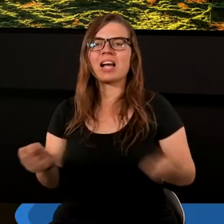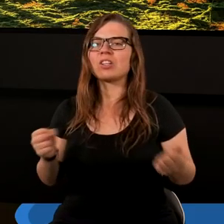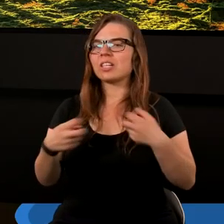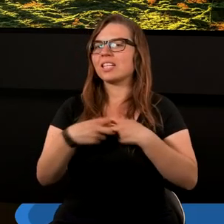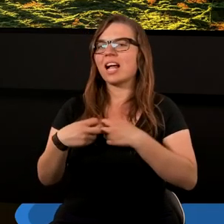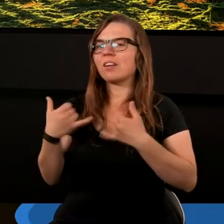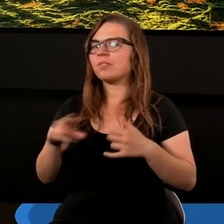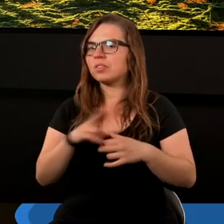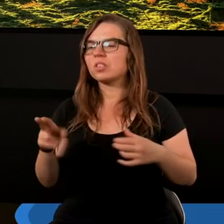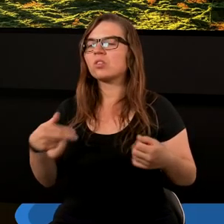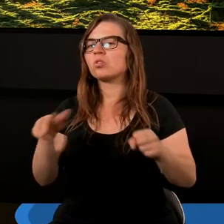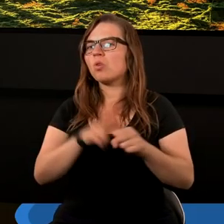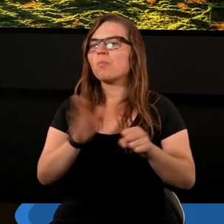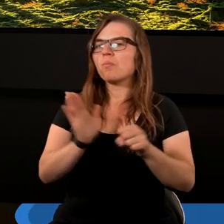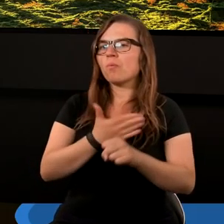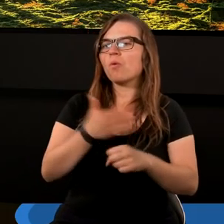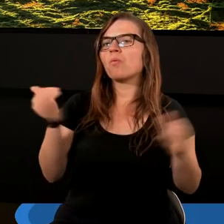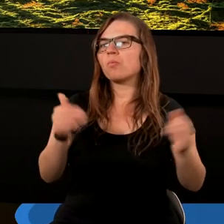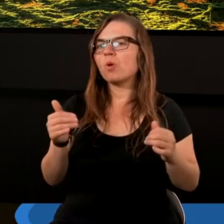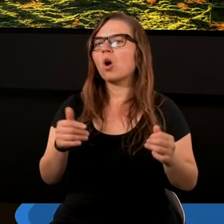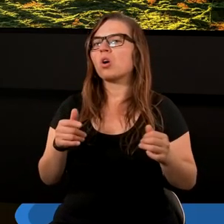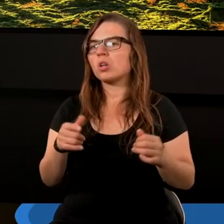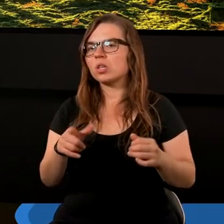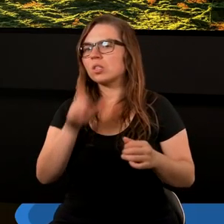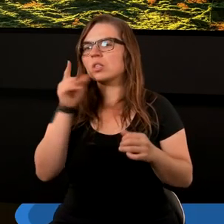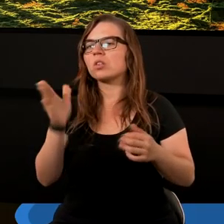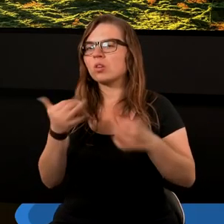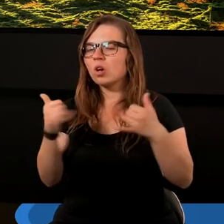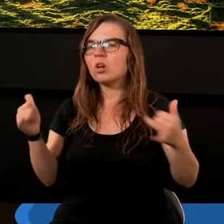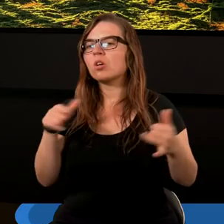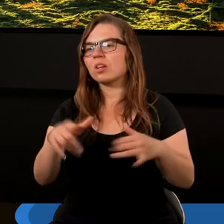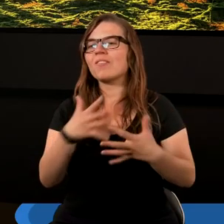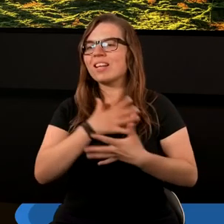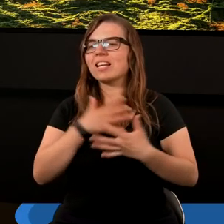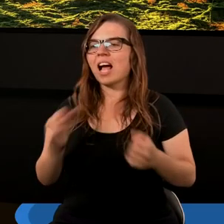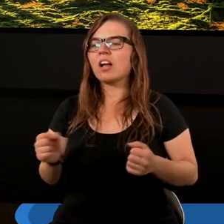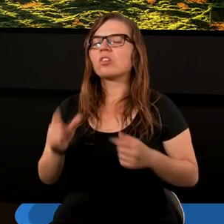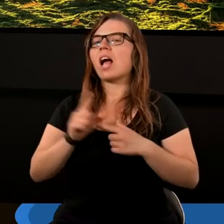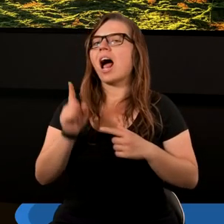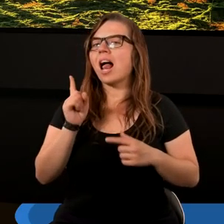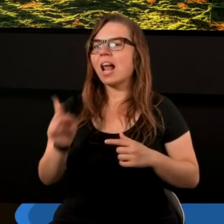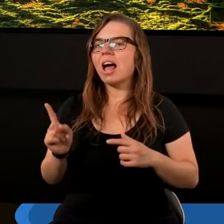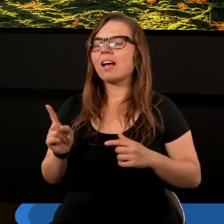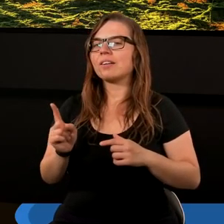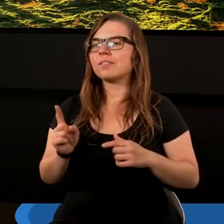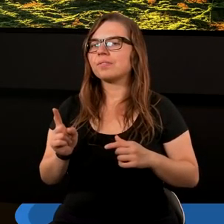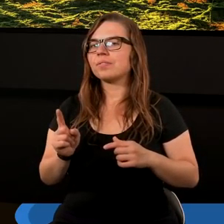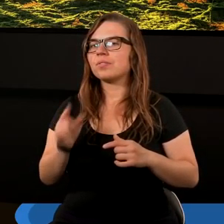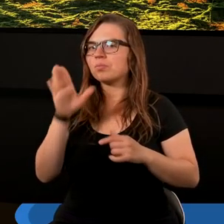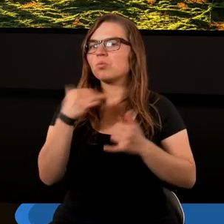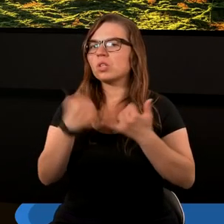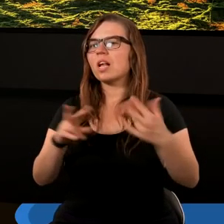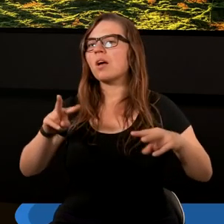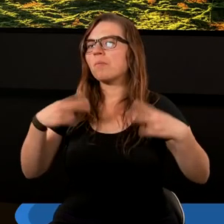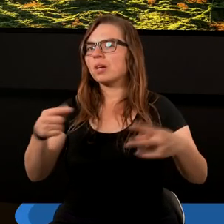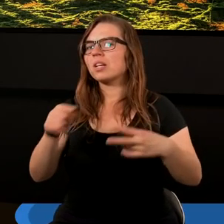scen, którymi można się lub innych wystraszyć. Ale Bóg jeśli